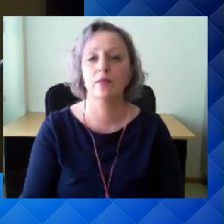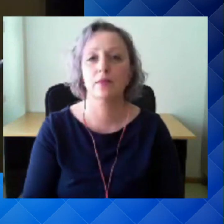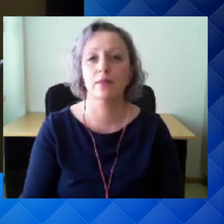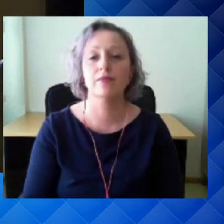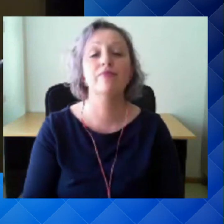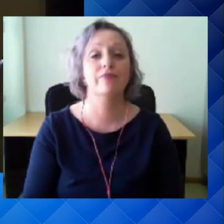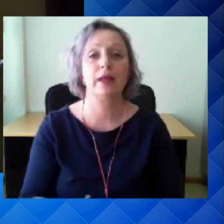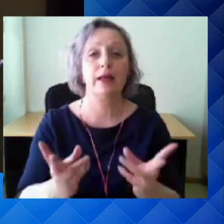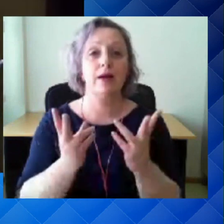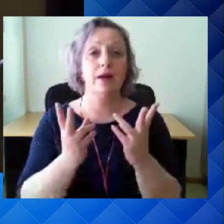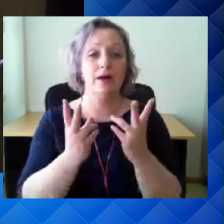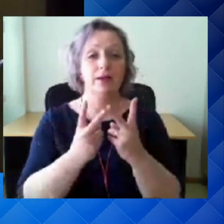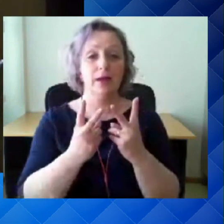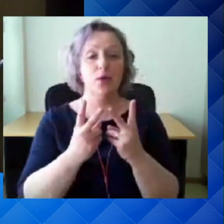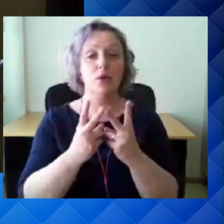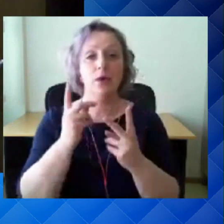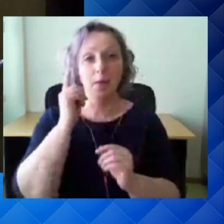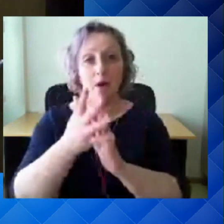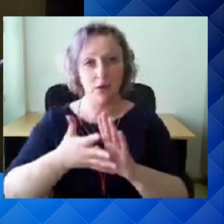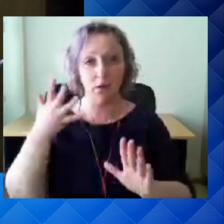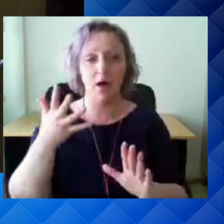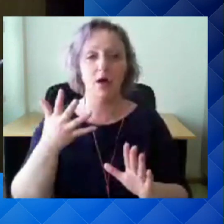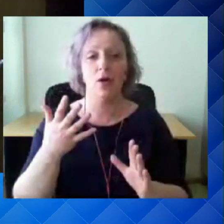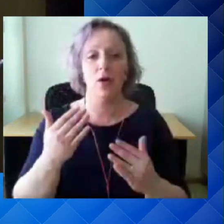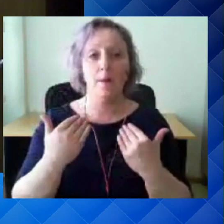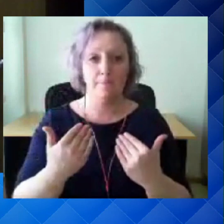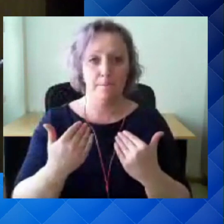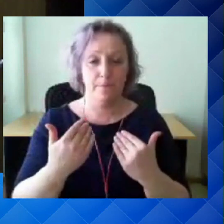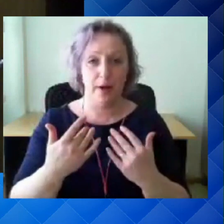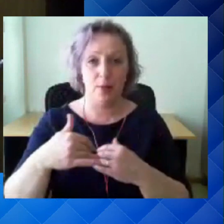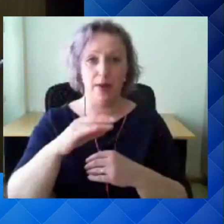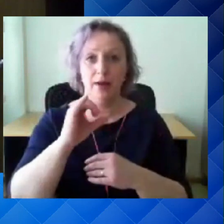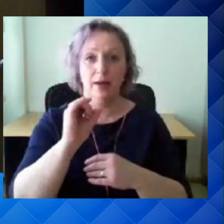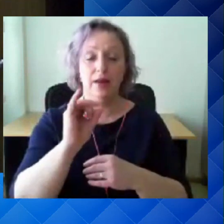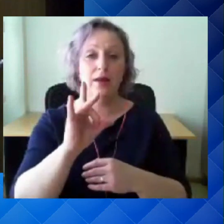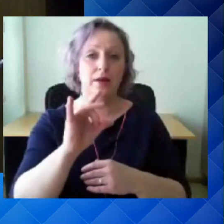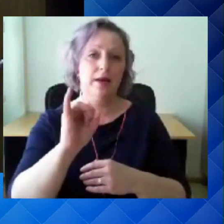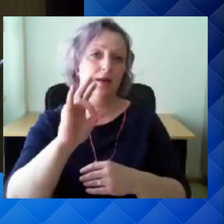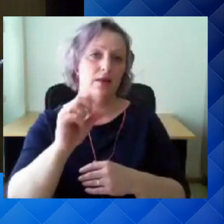Nii, ma saan aru, et meie juures põks olema Irina Totsenko.